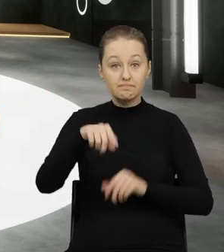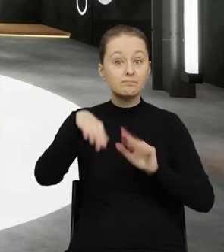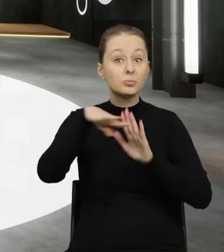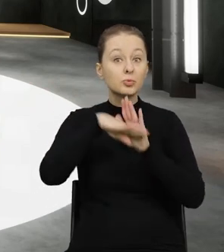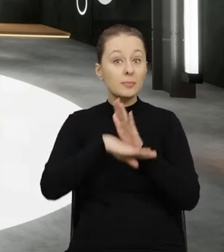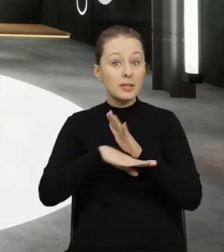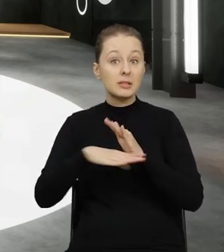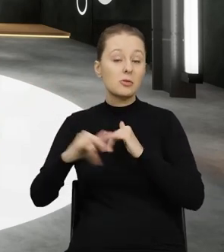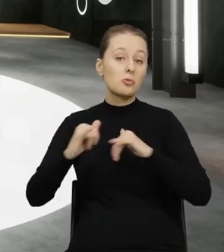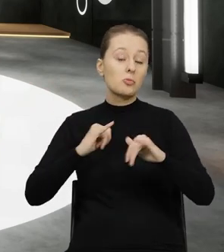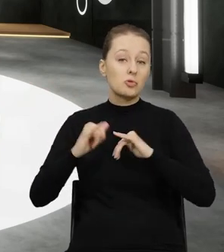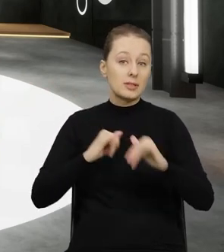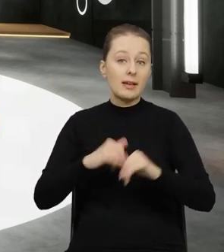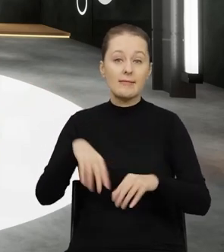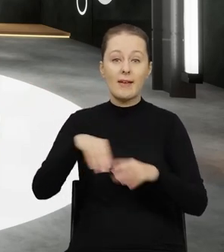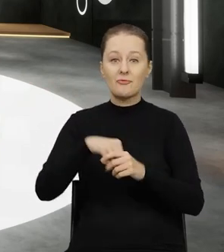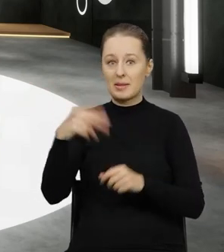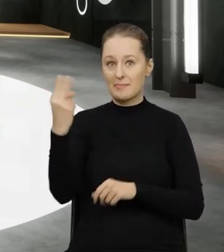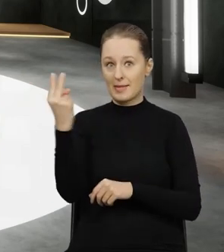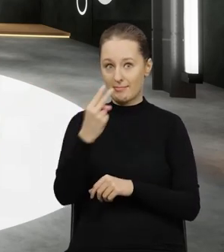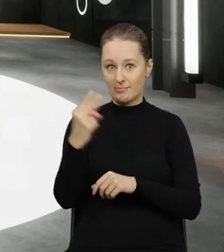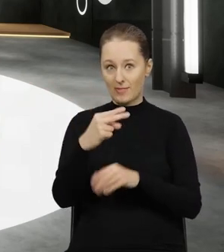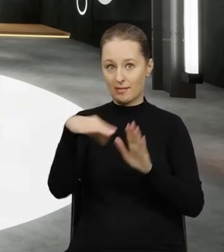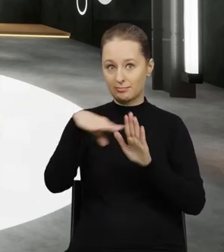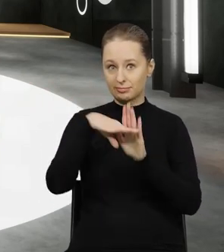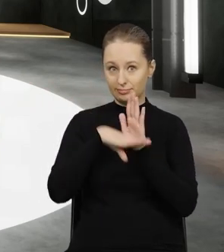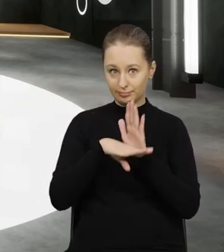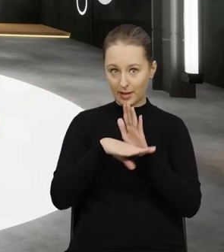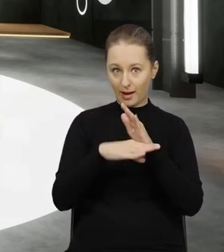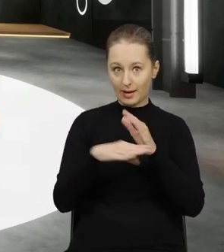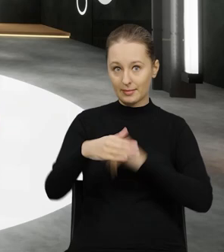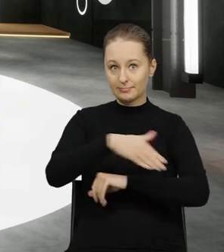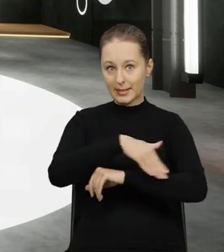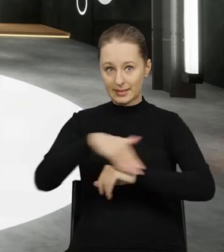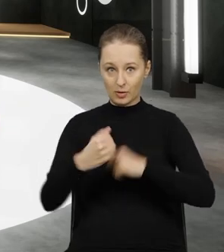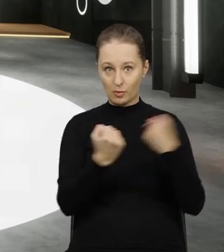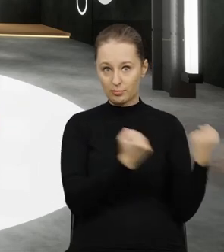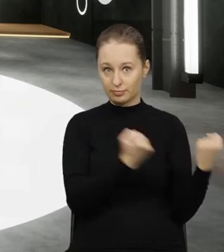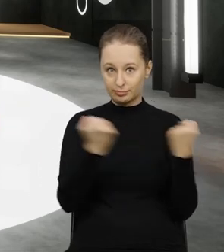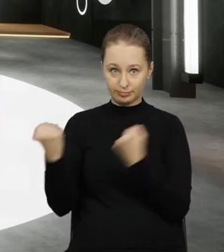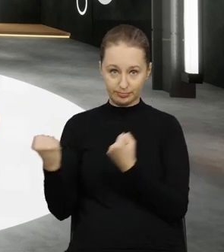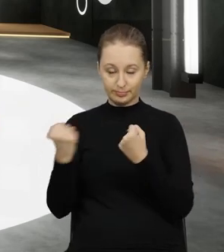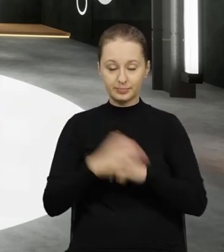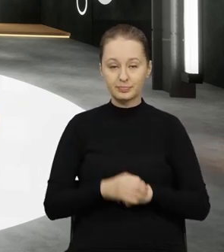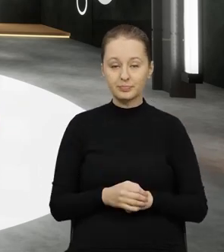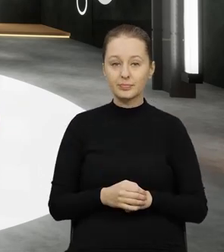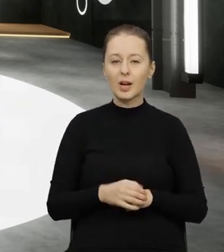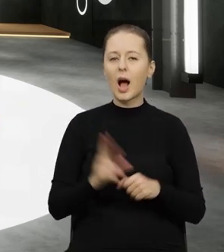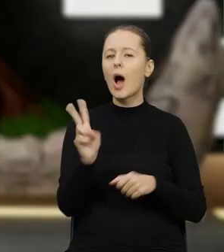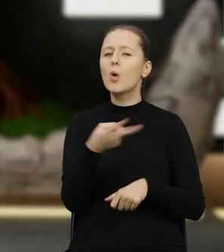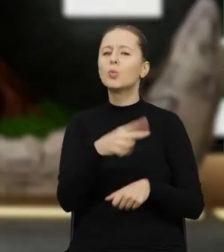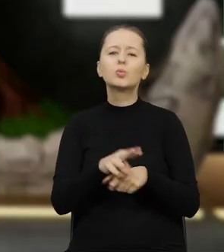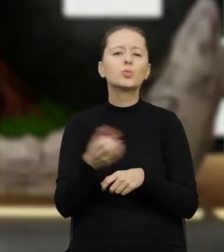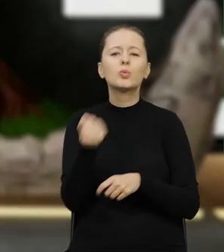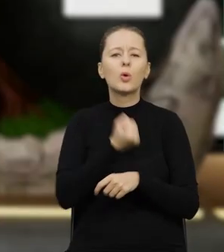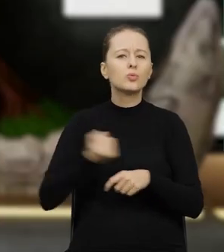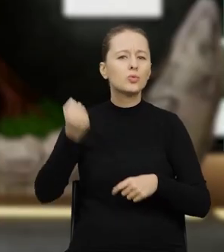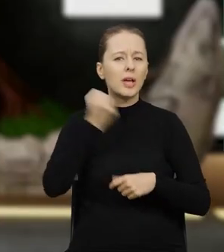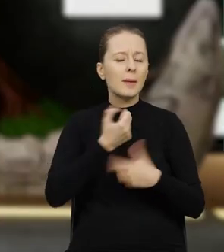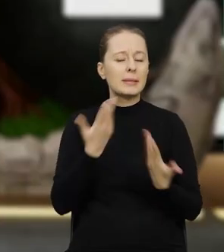rozporządzenie określa nam dwie procedury transgranicznego przemieszczania odpadów. Którą z tych procedur